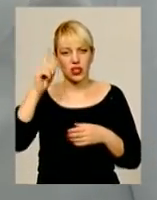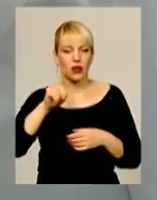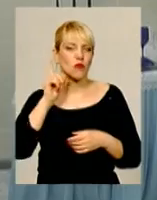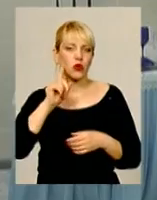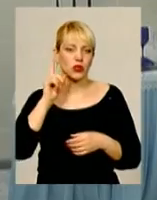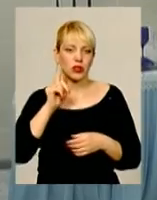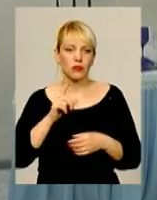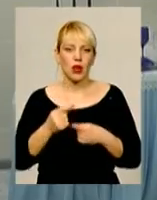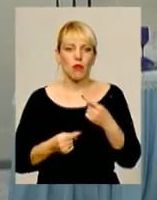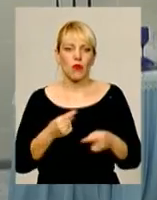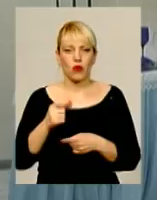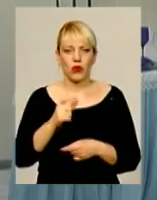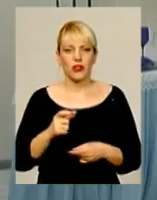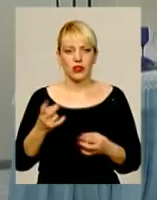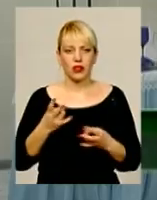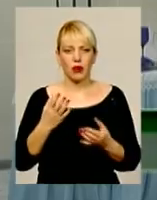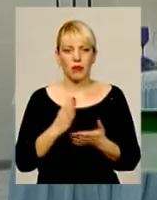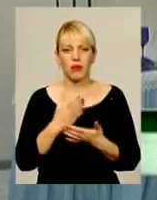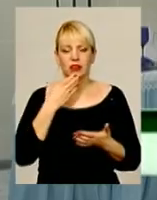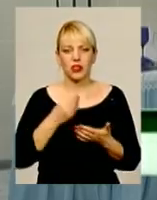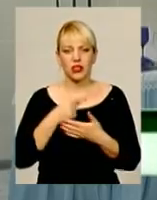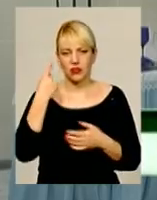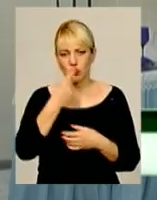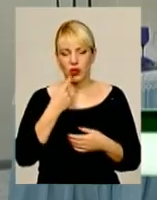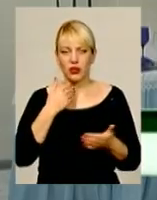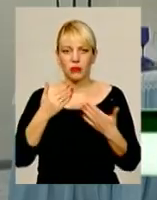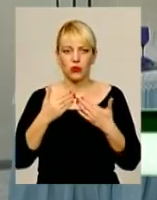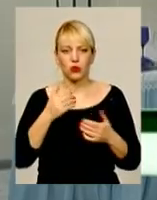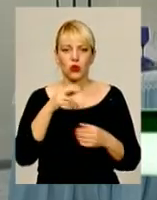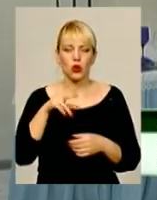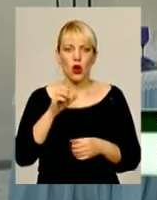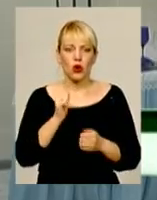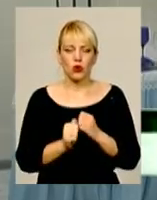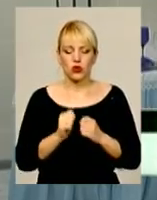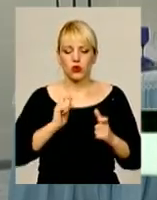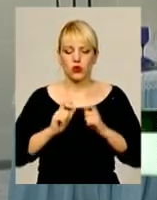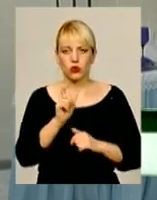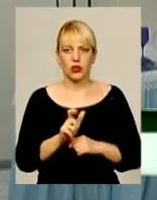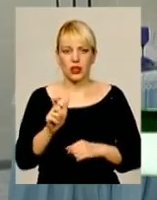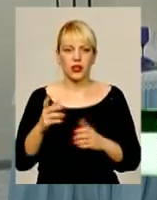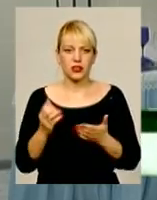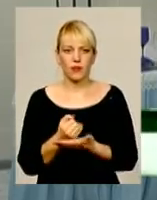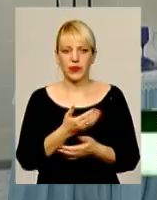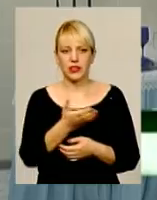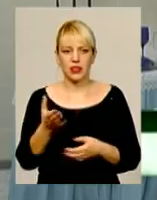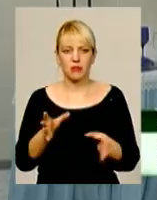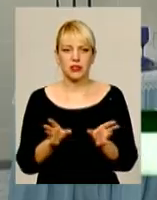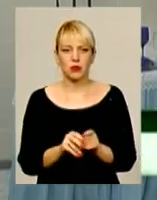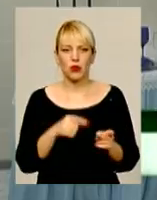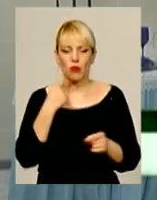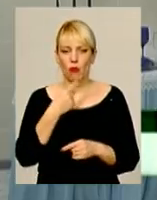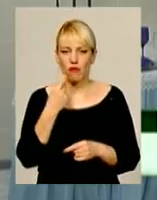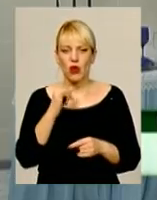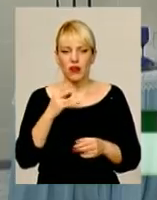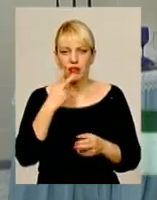поколінню. Треба мати індивідуальний підхід до кожного студента, знайти з ними спільну мову. І